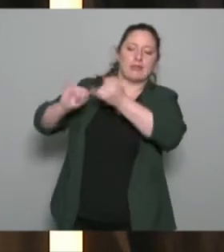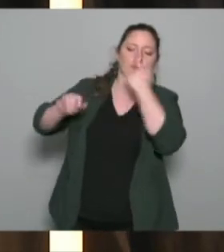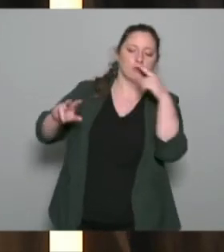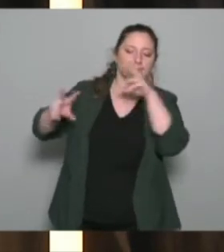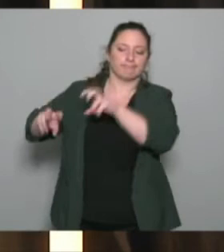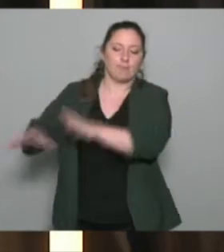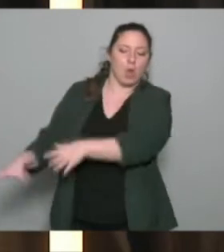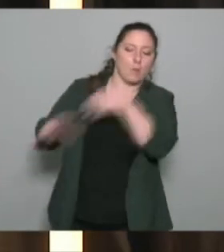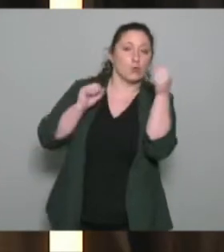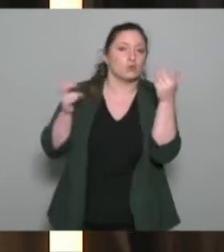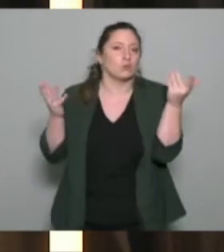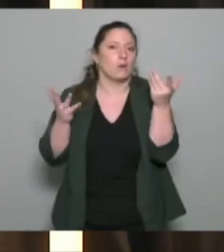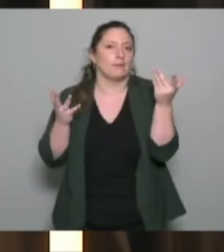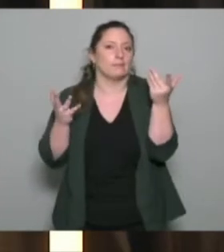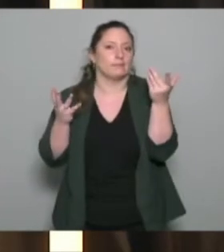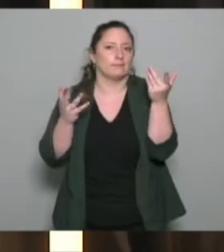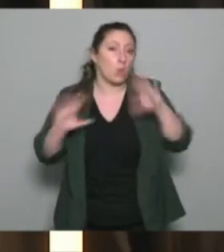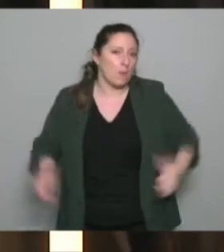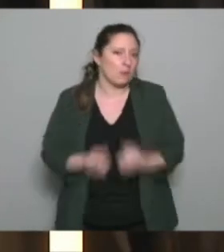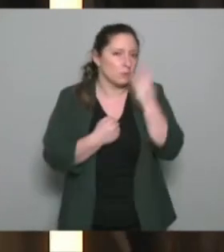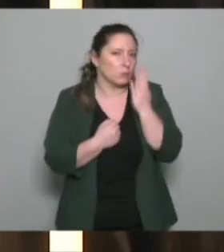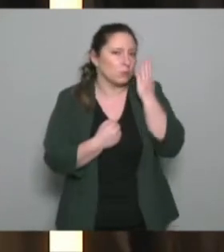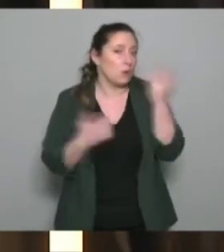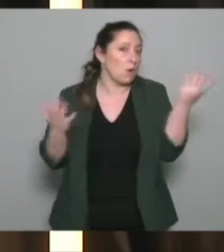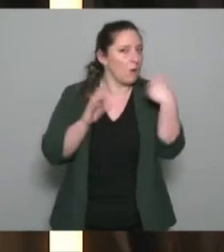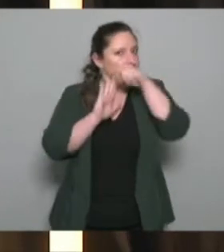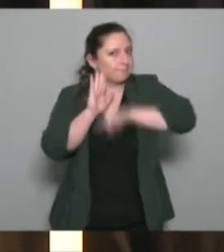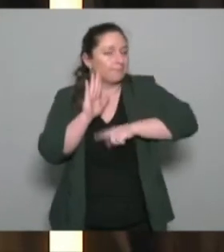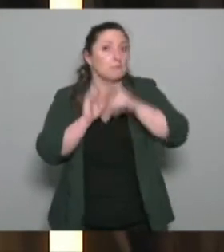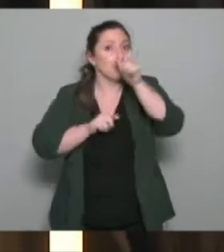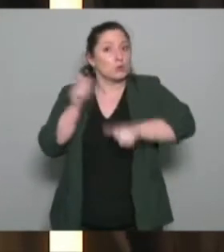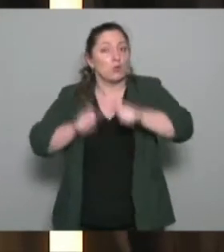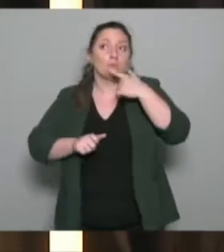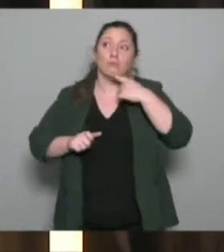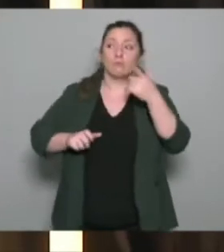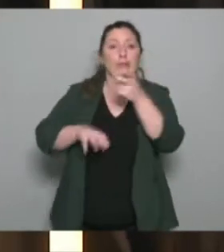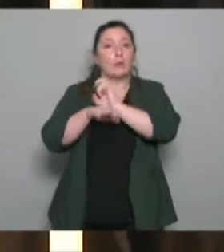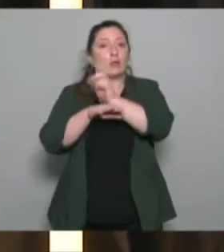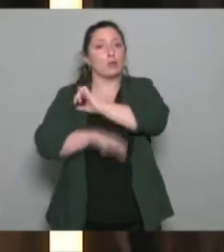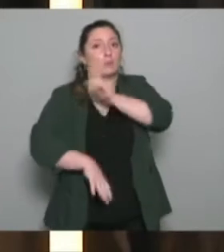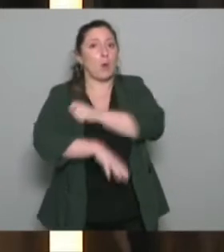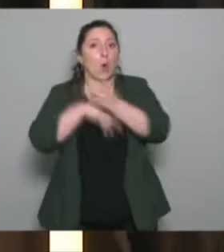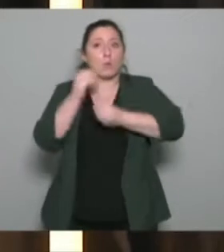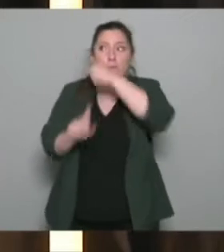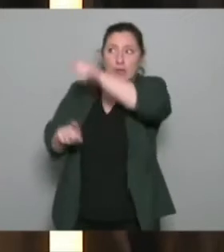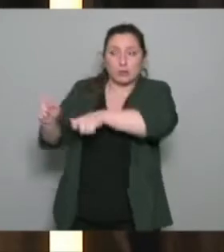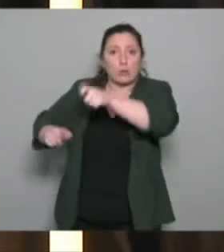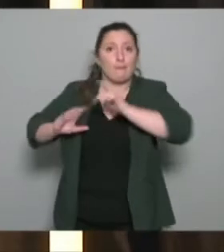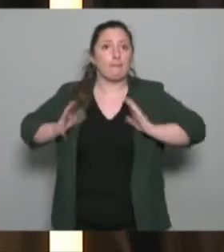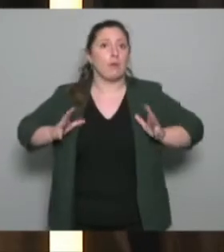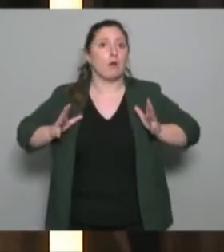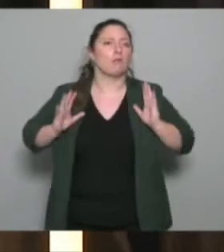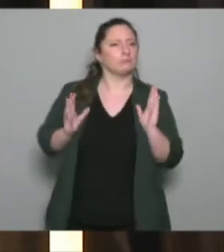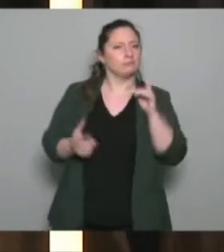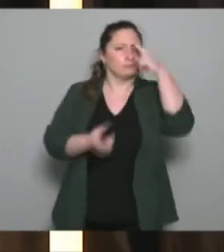un éducateur ou un animateur ou en tout cas ou un bénévole d'ailleurs ? Quand on fait le choix d'agir sur la santé,